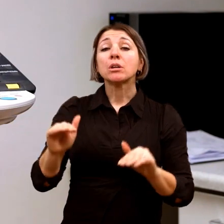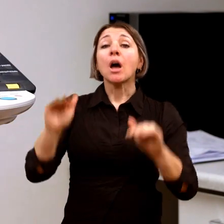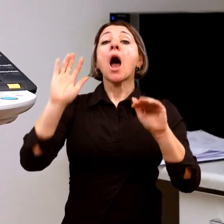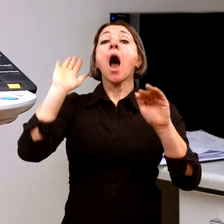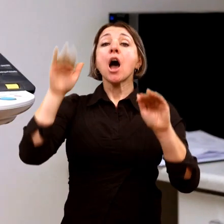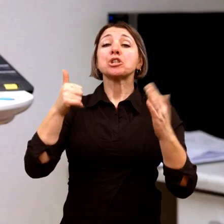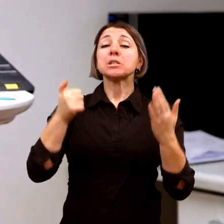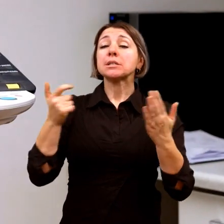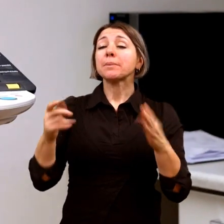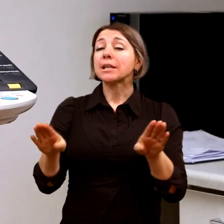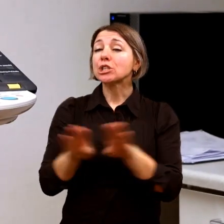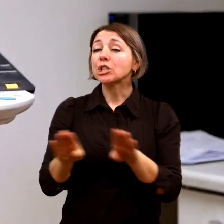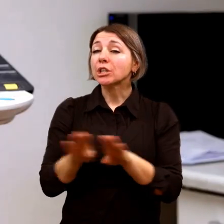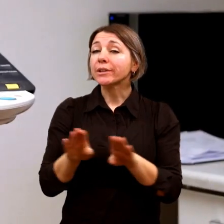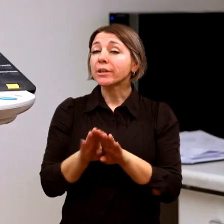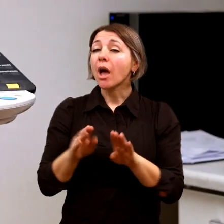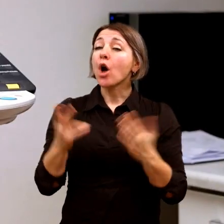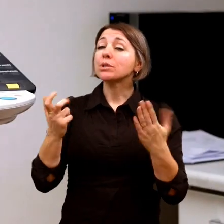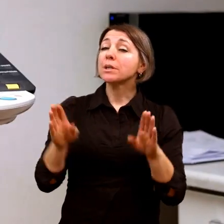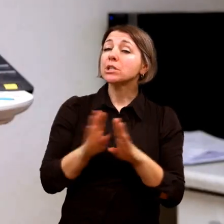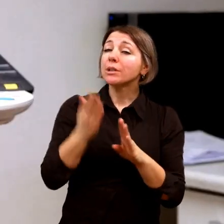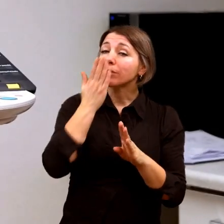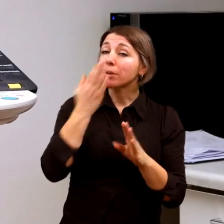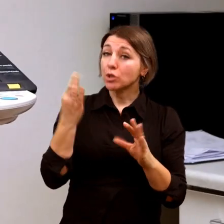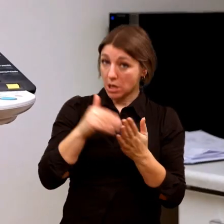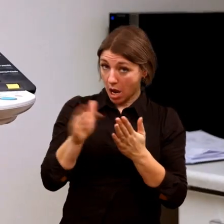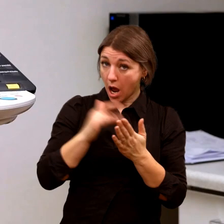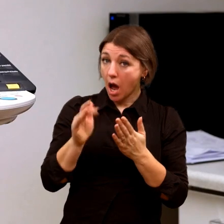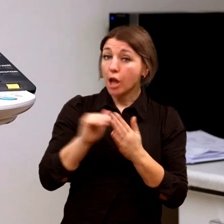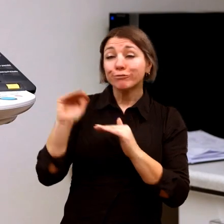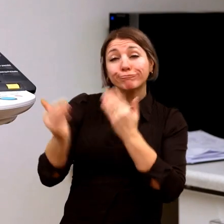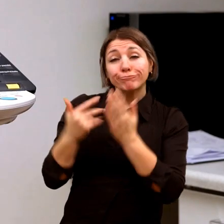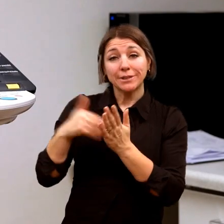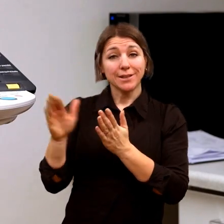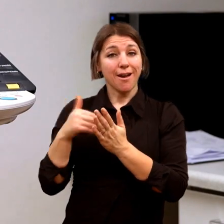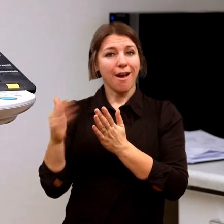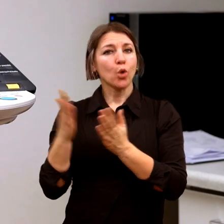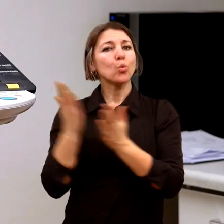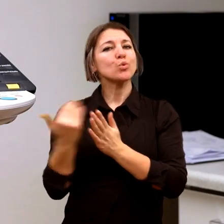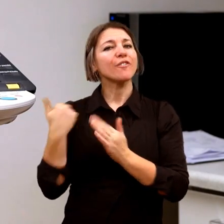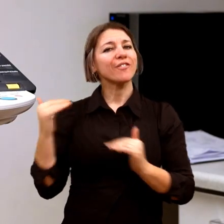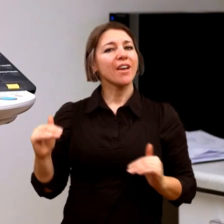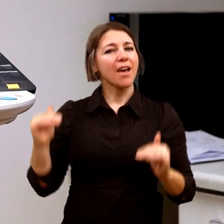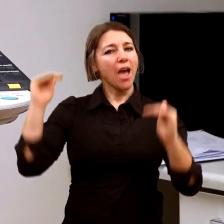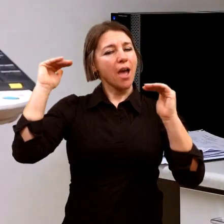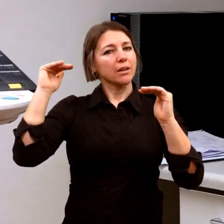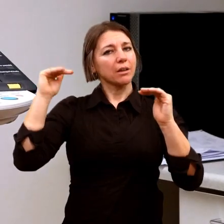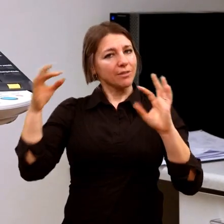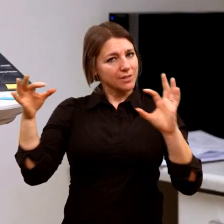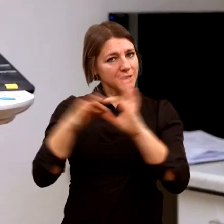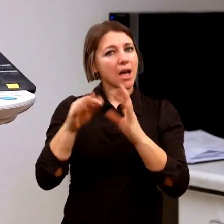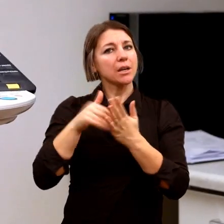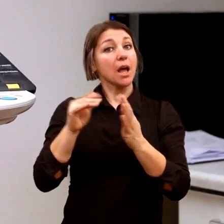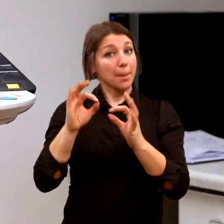třídě, v sedmé třídě, v osmé třídě, jak ty děti potom už stárnou, tak jestli je to stejné. A